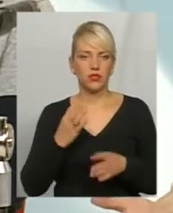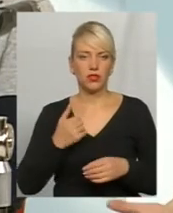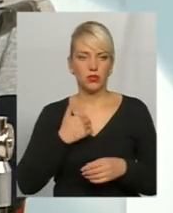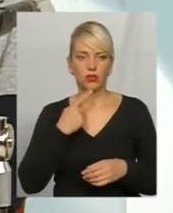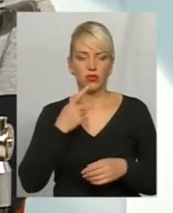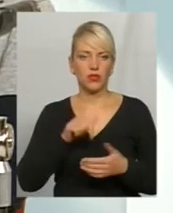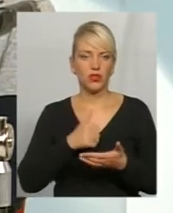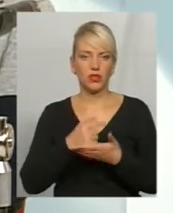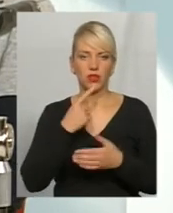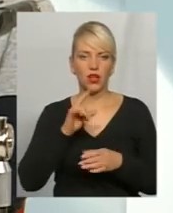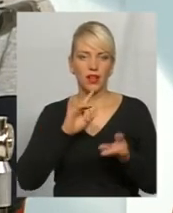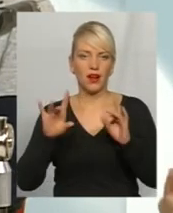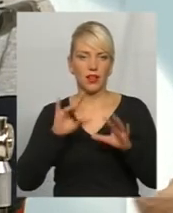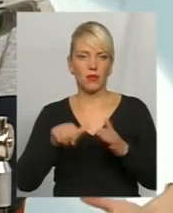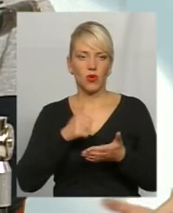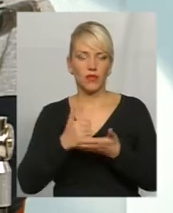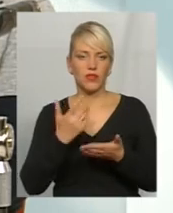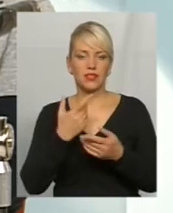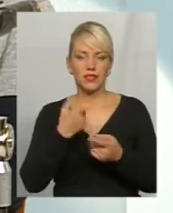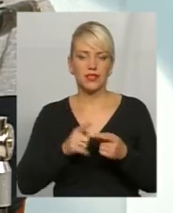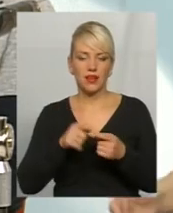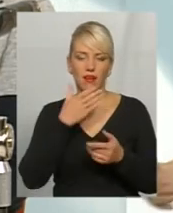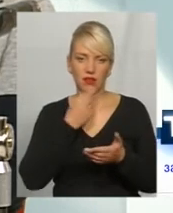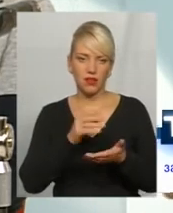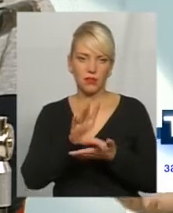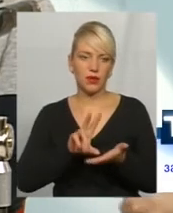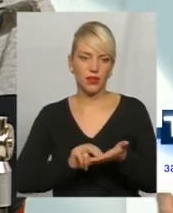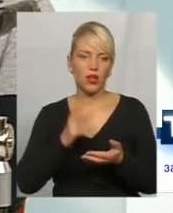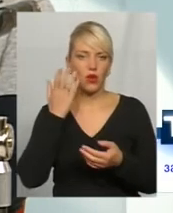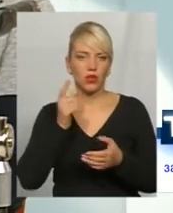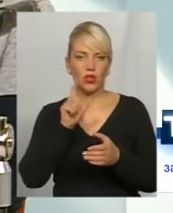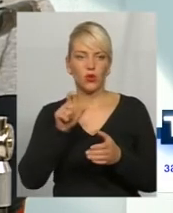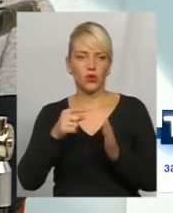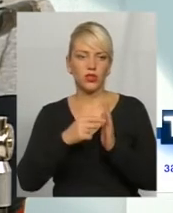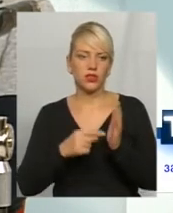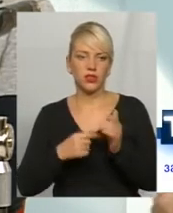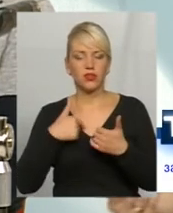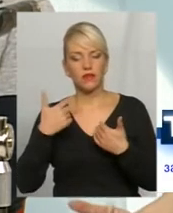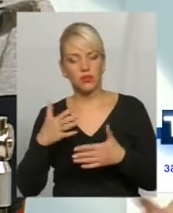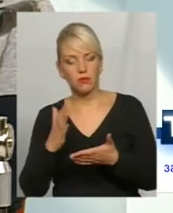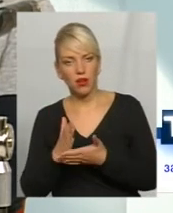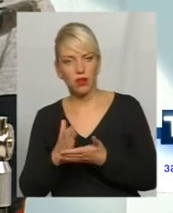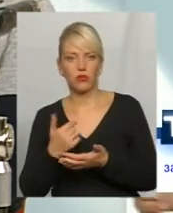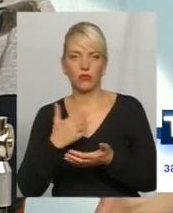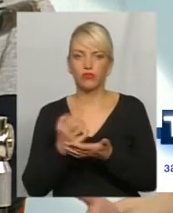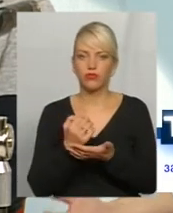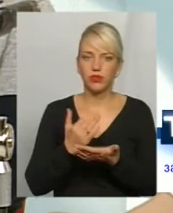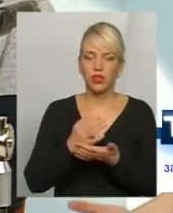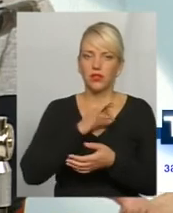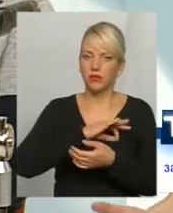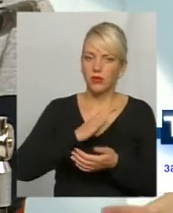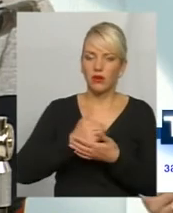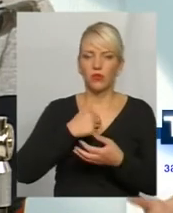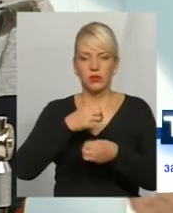рекламою є, це гарні приклади, так? Коли люди між собою діляться, що от я вже маю, там, в мене забезпечена вже